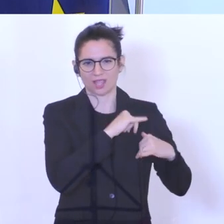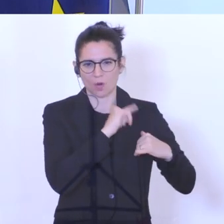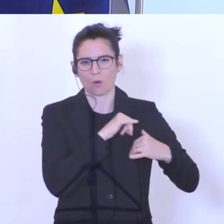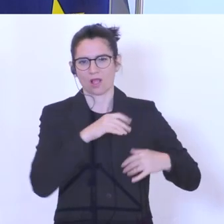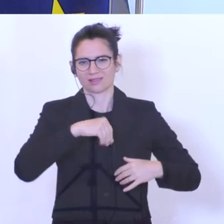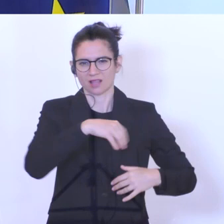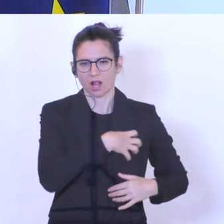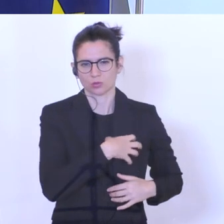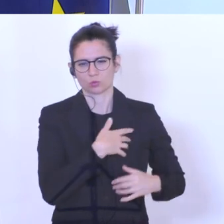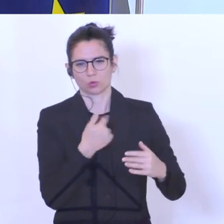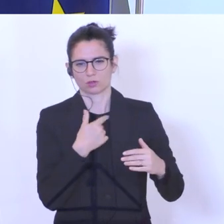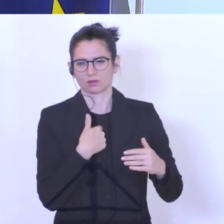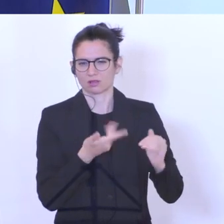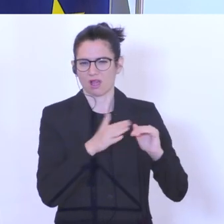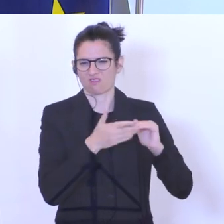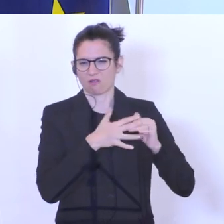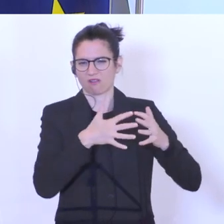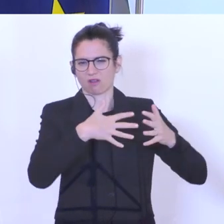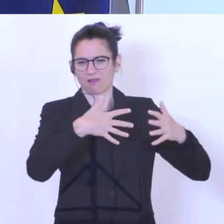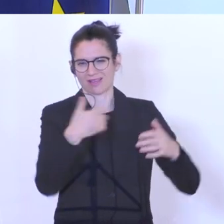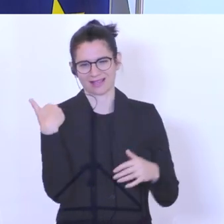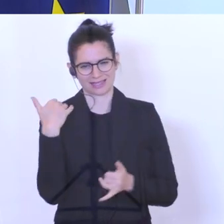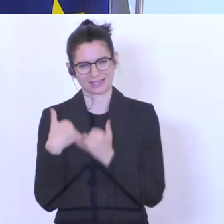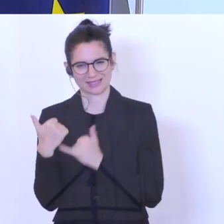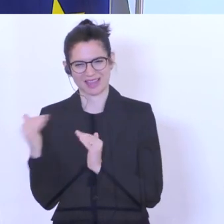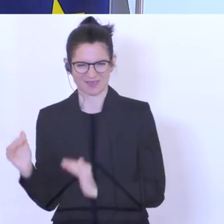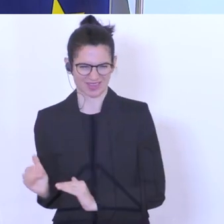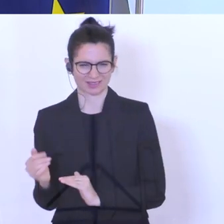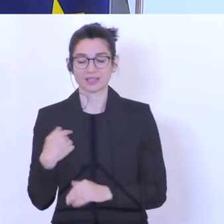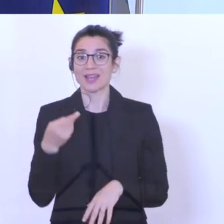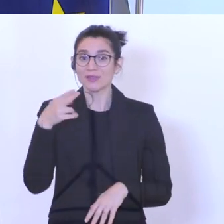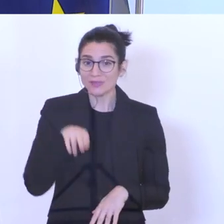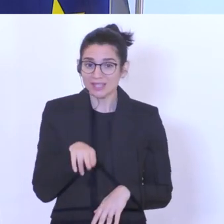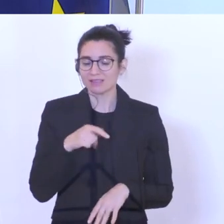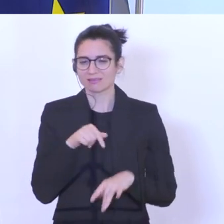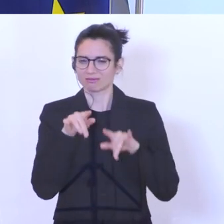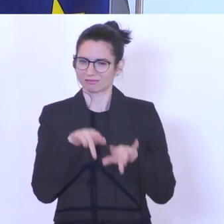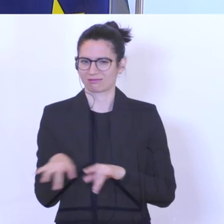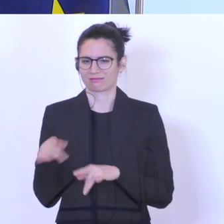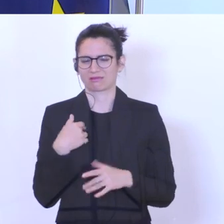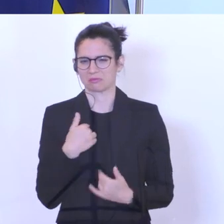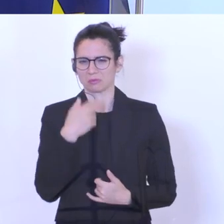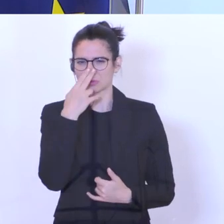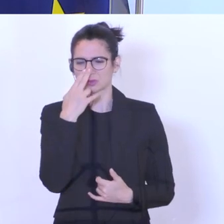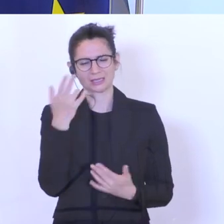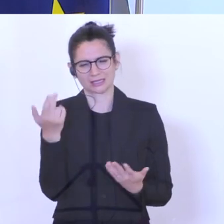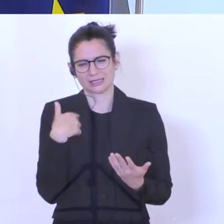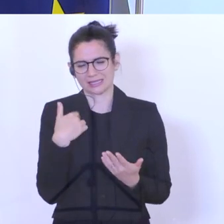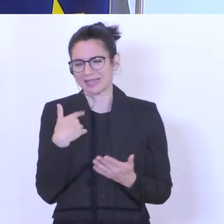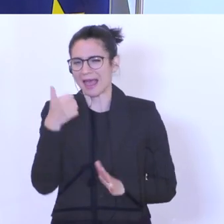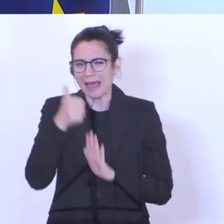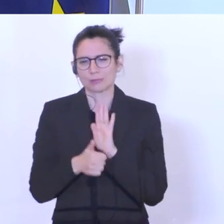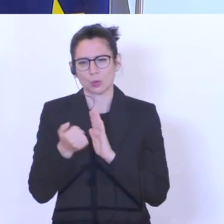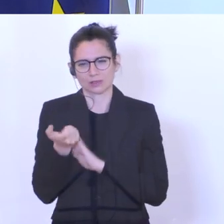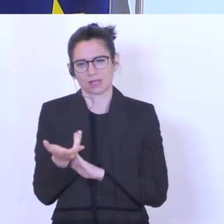haben noch die stärksten Zuwächse im Vergleich zum Vorjahr. Wien ist in absoluten Zahlen, hat die meisten Arbeitslosen hier